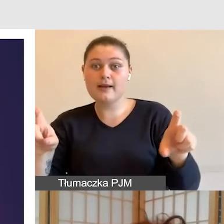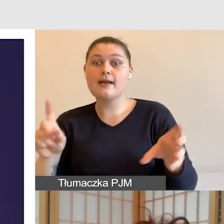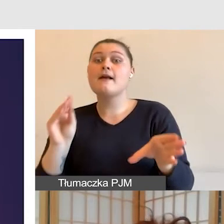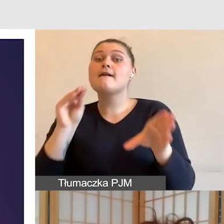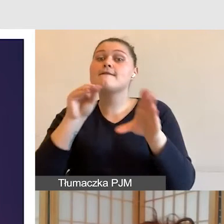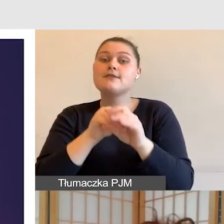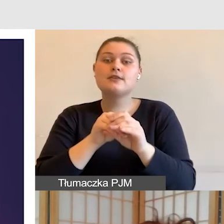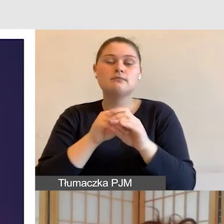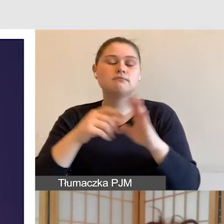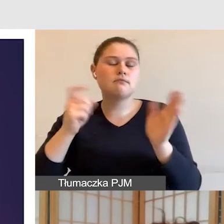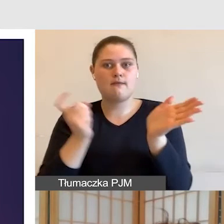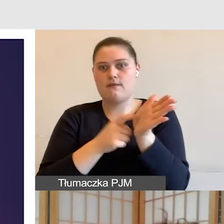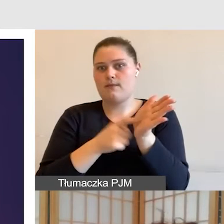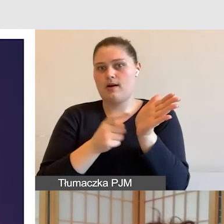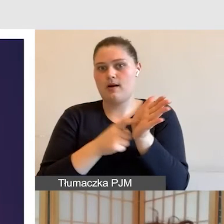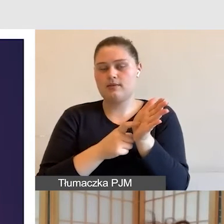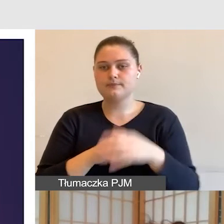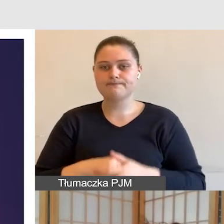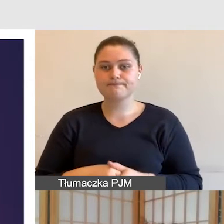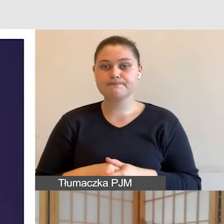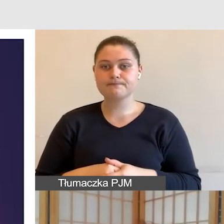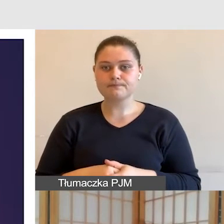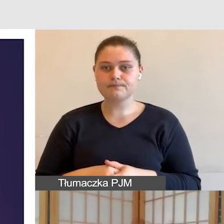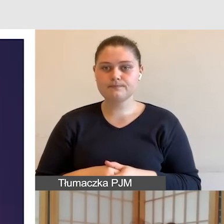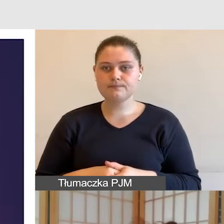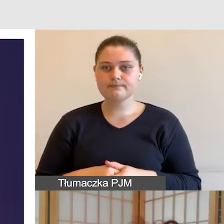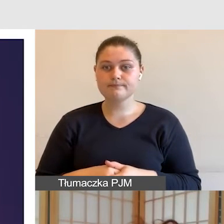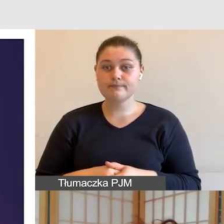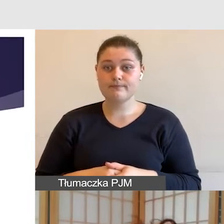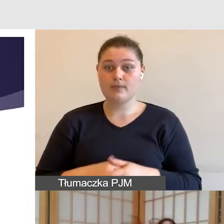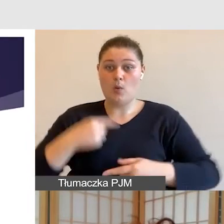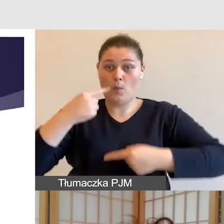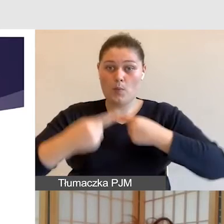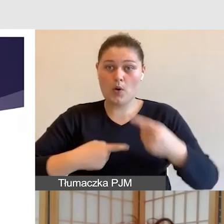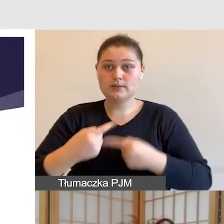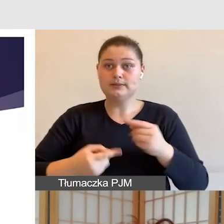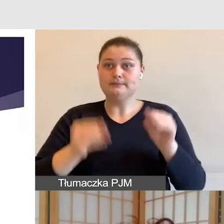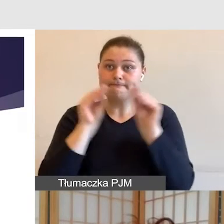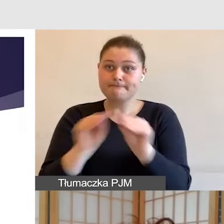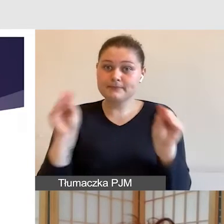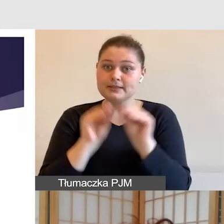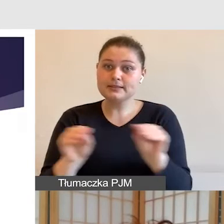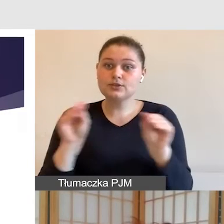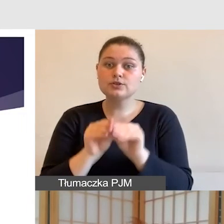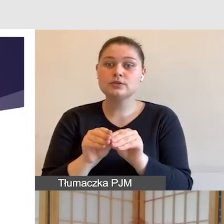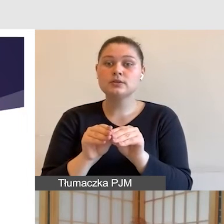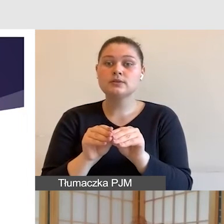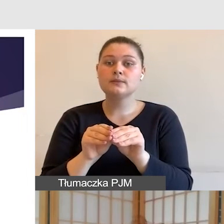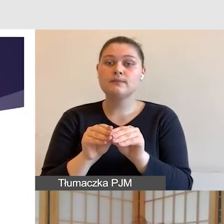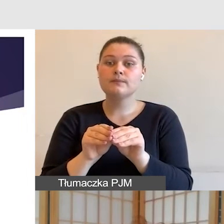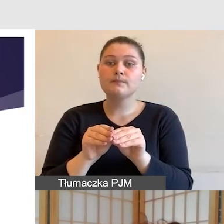uwagę w trakcie mojego wykładu. W procesie dydaktycznym tak jak tutaj będziemy mieć na drugim slajdzie